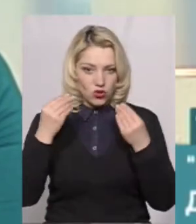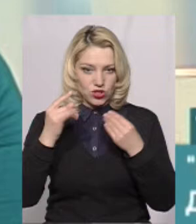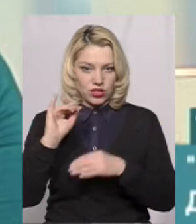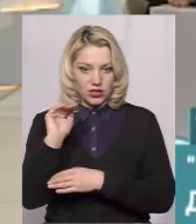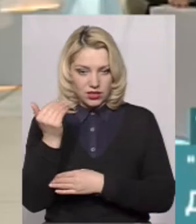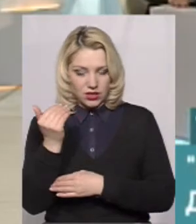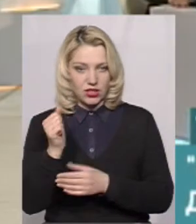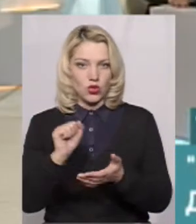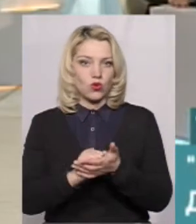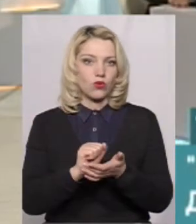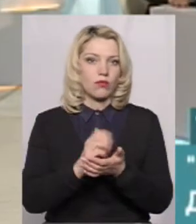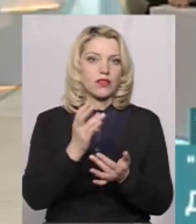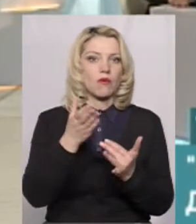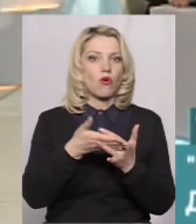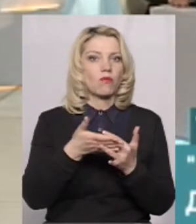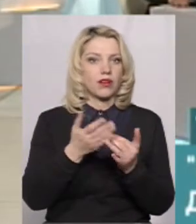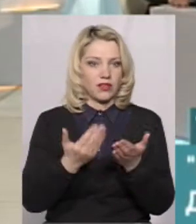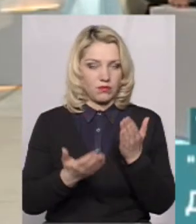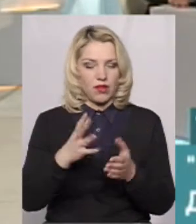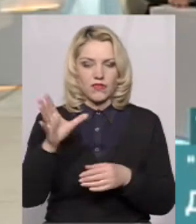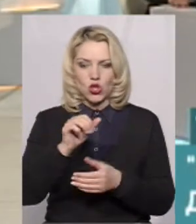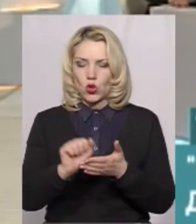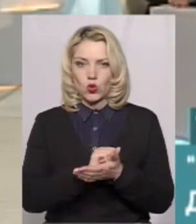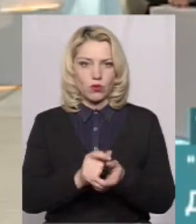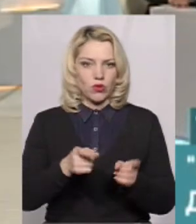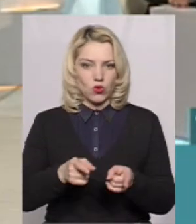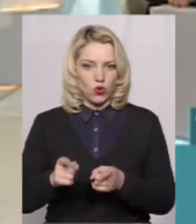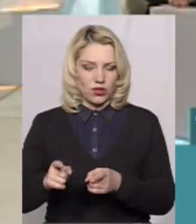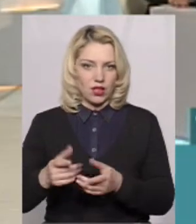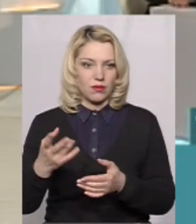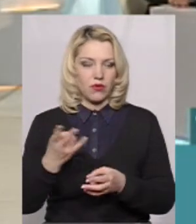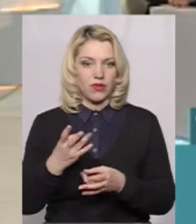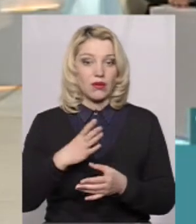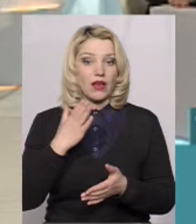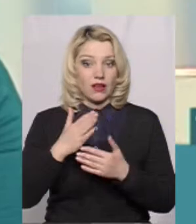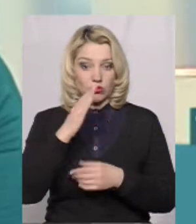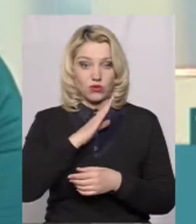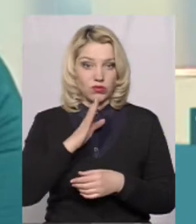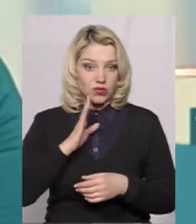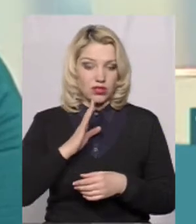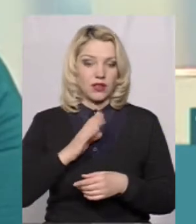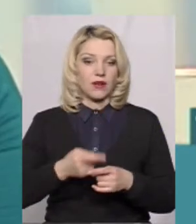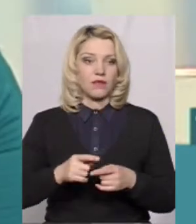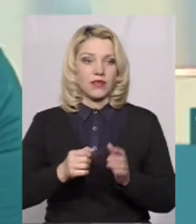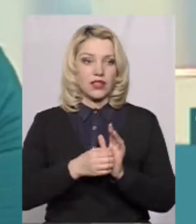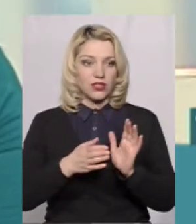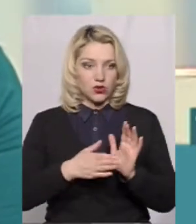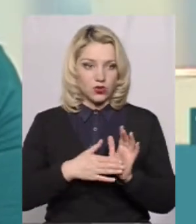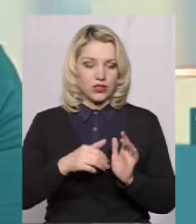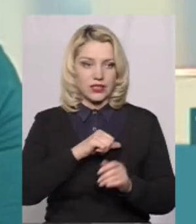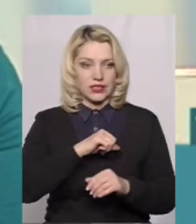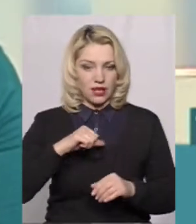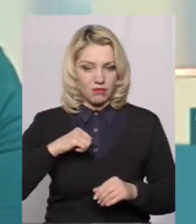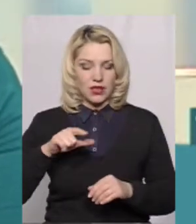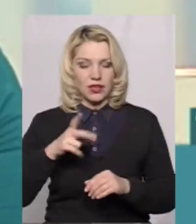документи в оригіналах мають бути. Якщо батьки реєструються самостійно вдома, вони мають прикріпити туди скановані